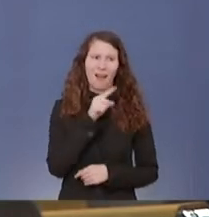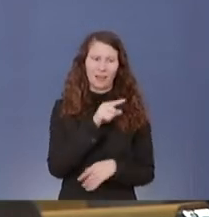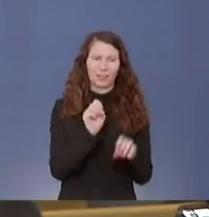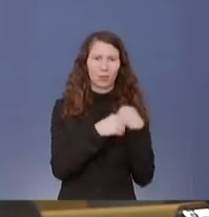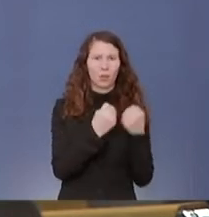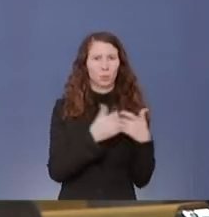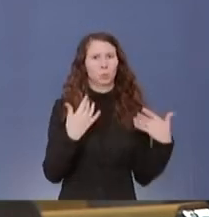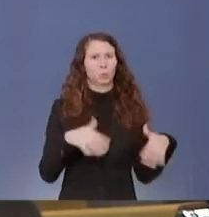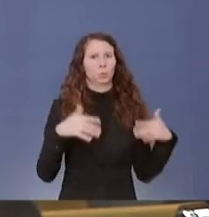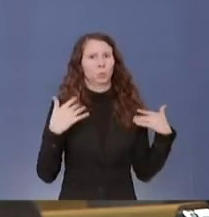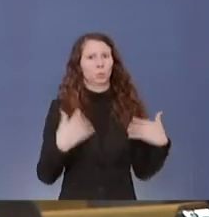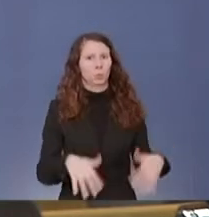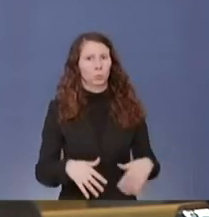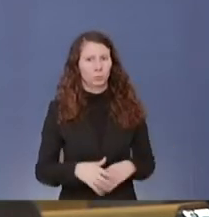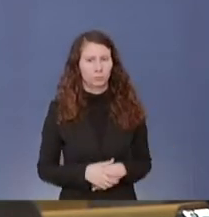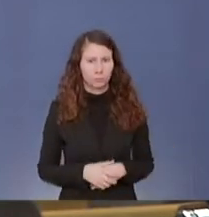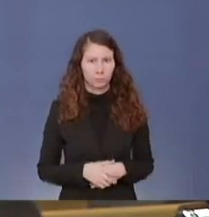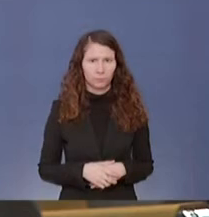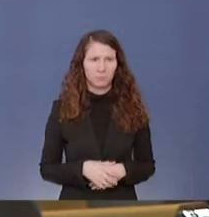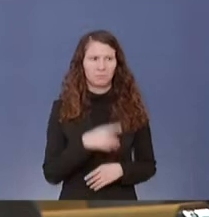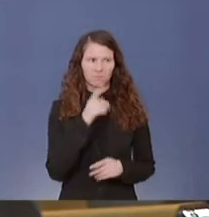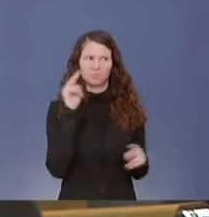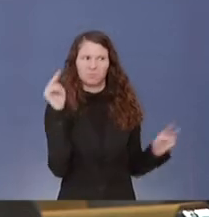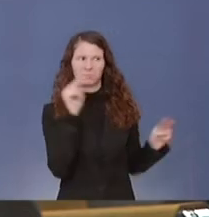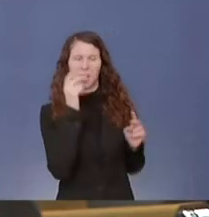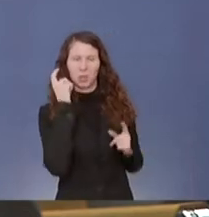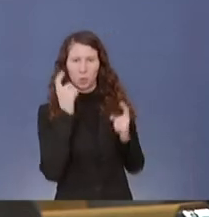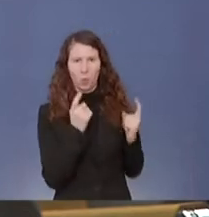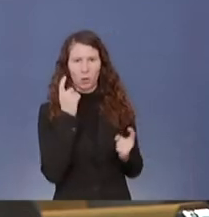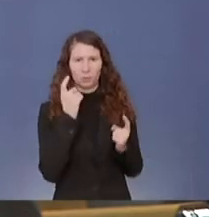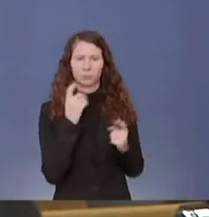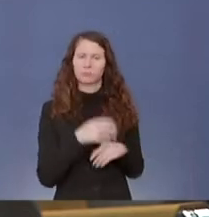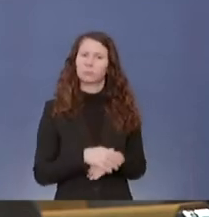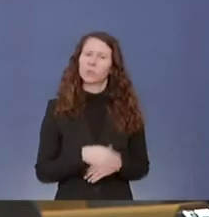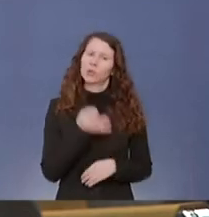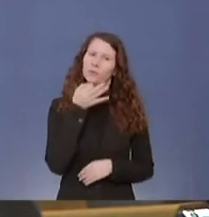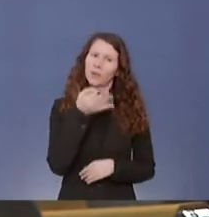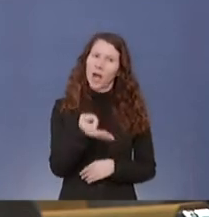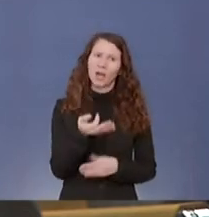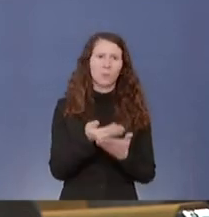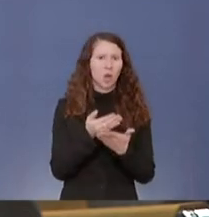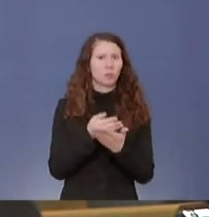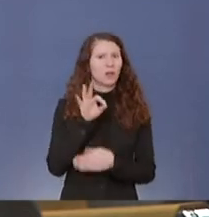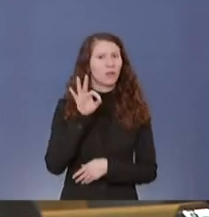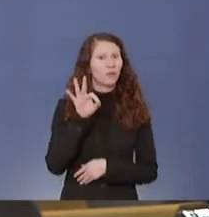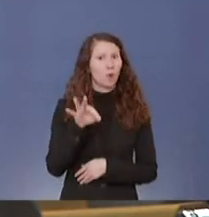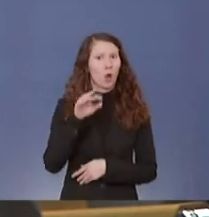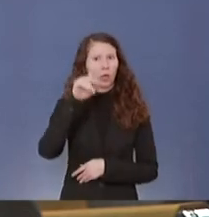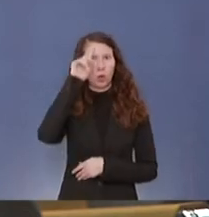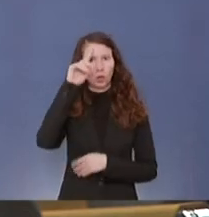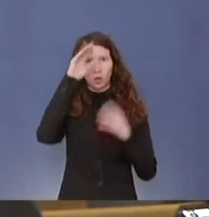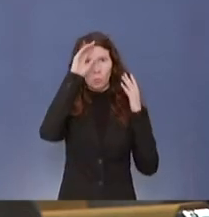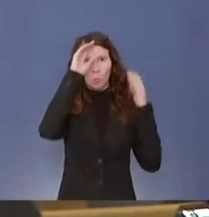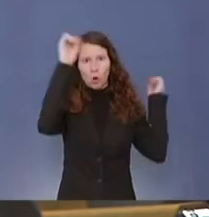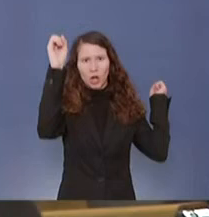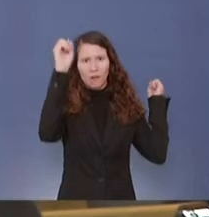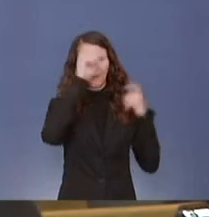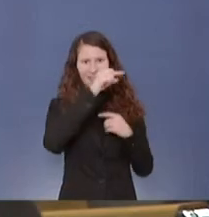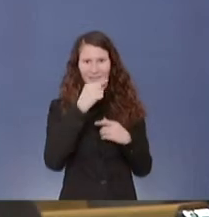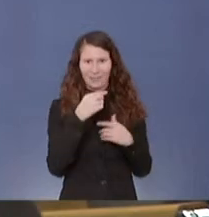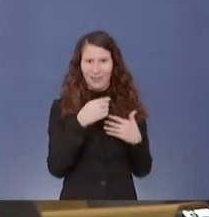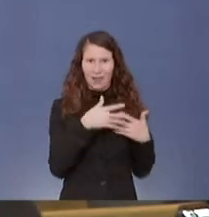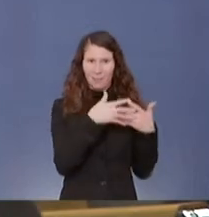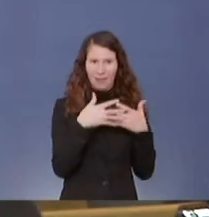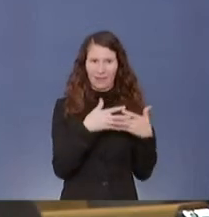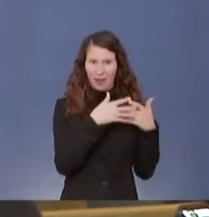und zur Sorge Anlass gibt. Was bedeutet das zum Beispiel für die Arbeitsfähigkeit der deutschen Botschaft oder anderer diplomatischen